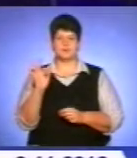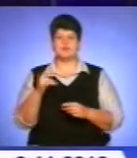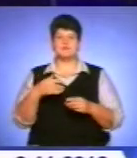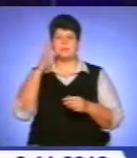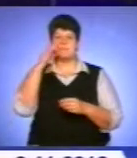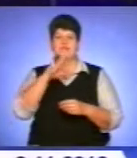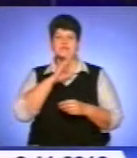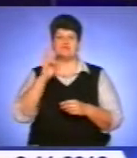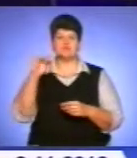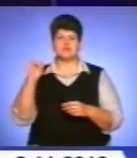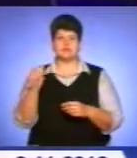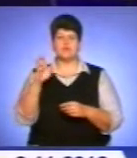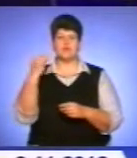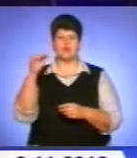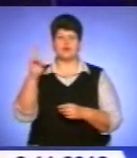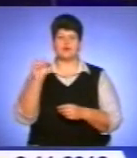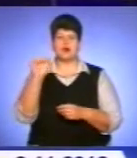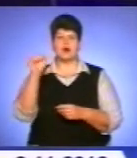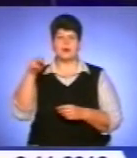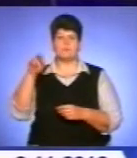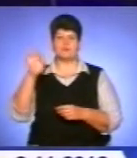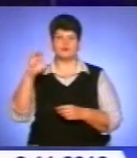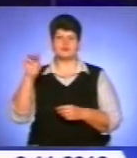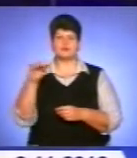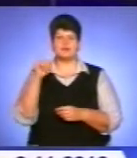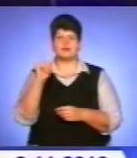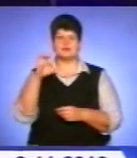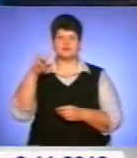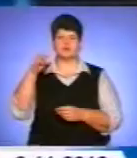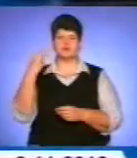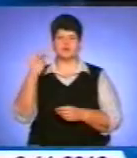«Батьківщина» Володимир Бойко, Михайло Апостол та Іван Стойко.